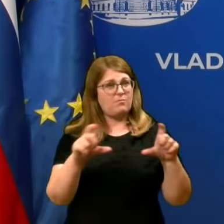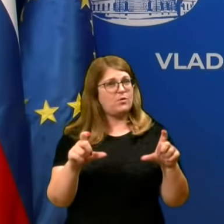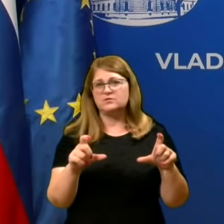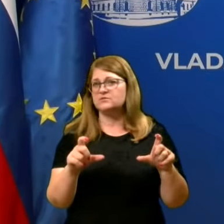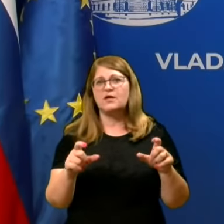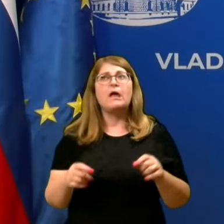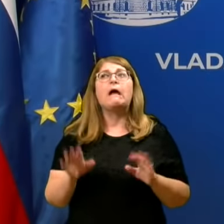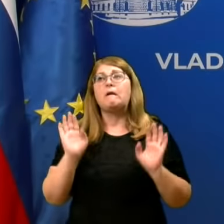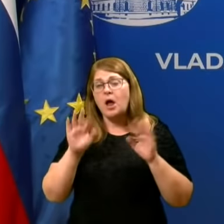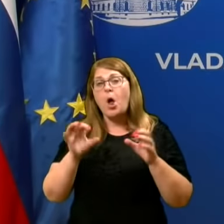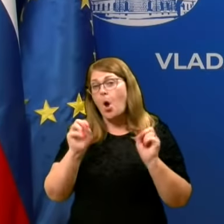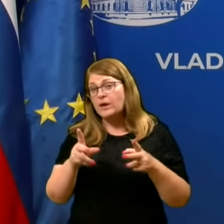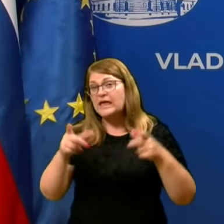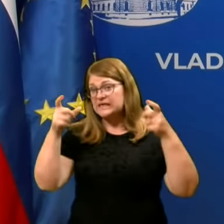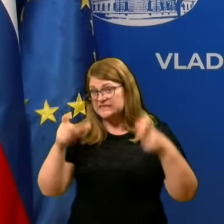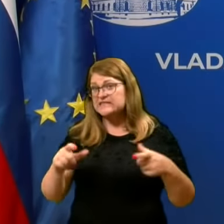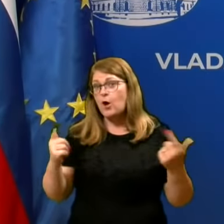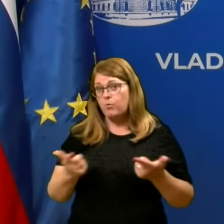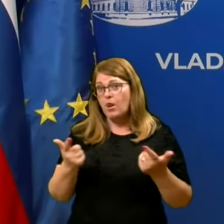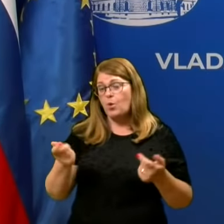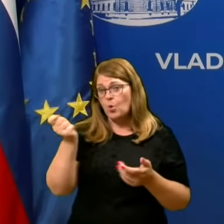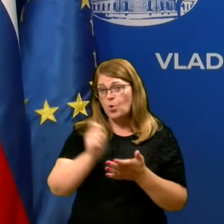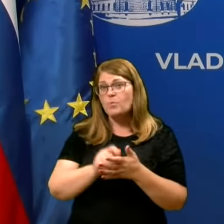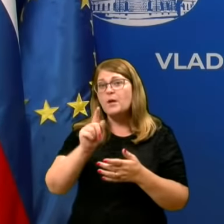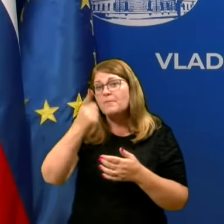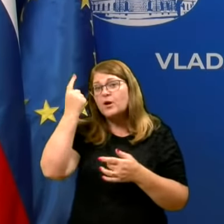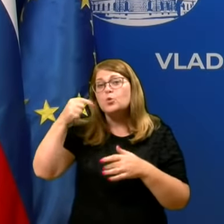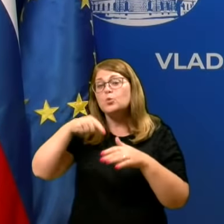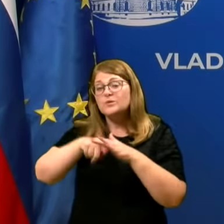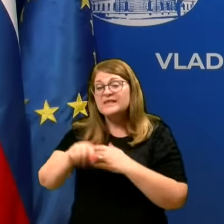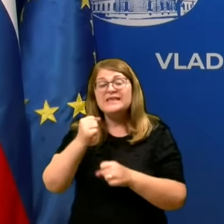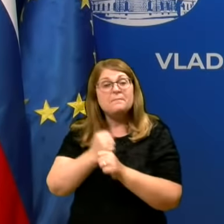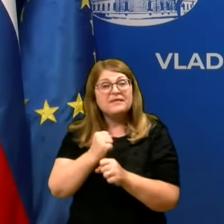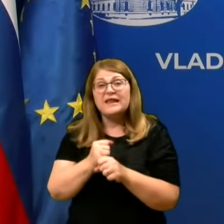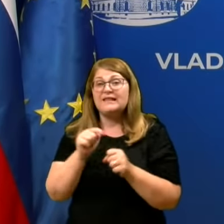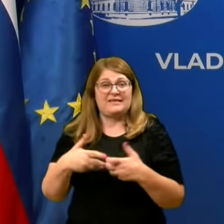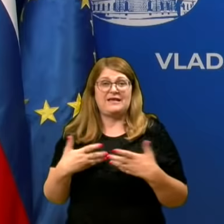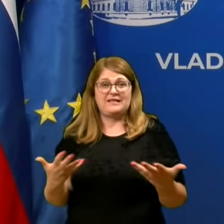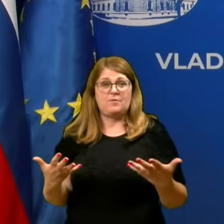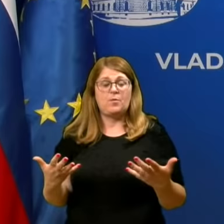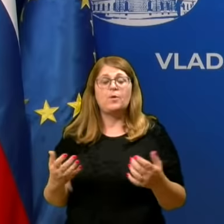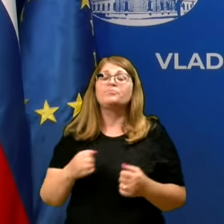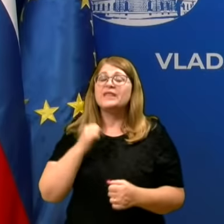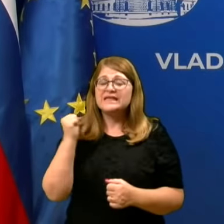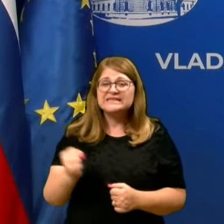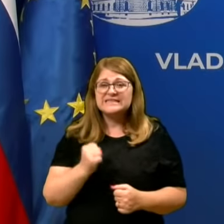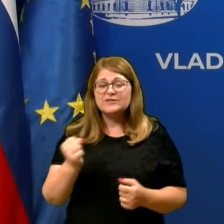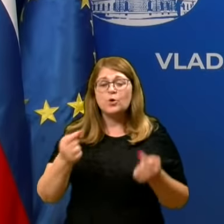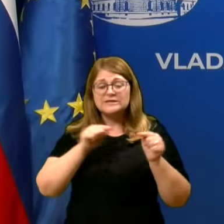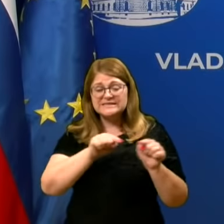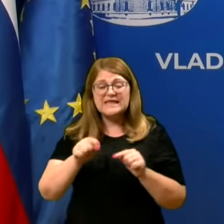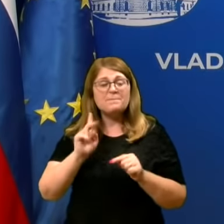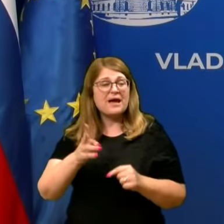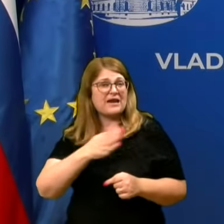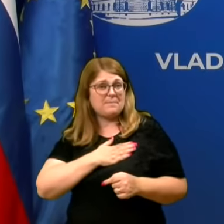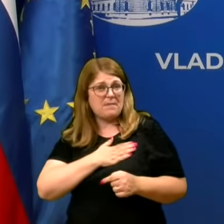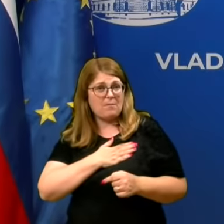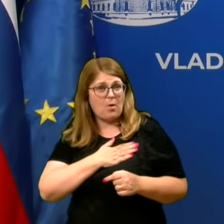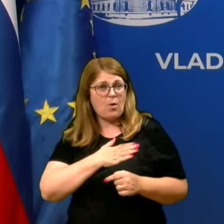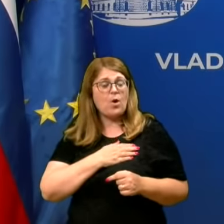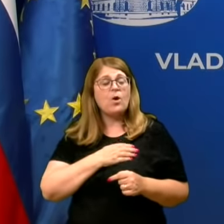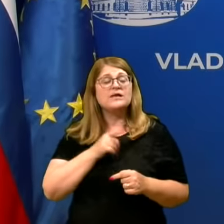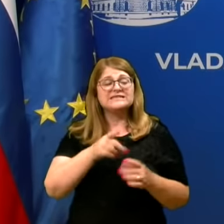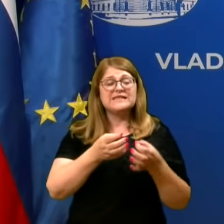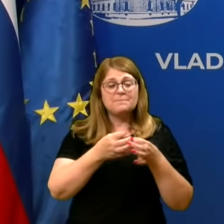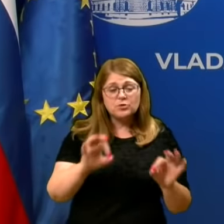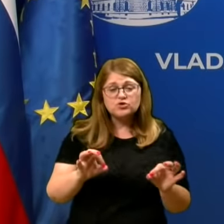dobila, ampak potem vsebi je ni zanotar. To se moramo zavedati in delati moramo s tem, kar imamo. Iz tega, kar imamo, moramo na nek pameten način potegati, čim